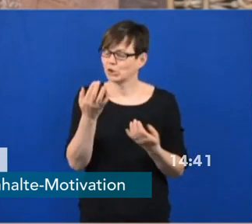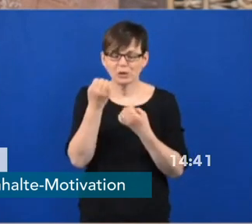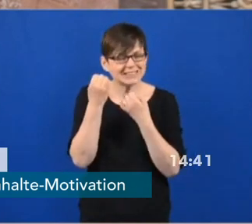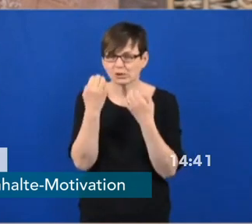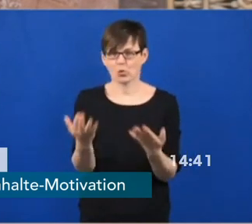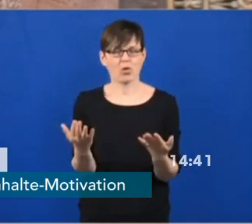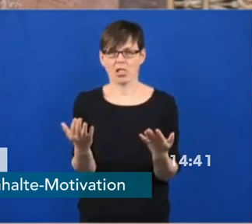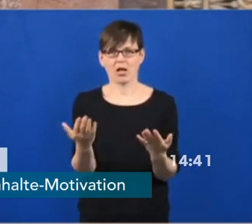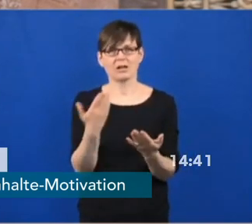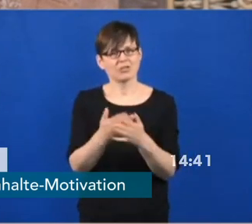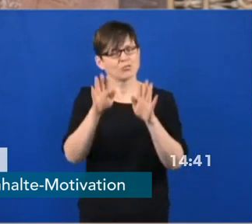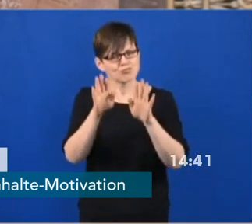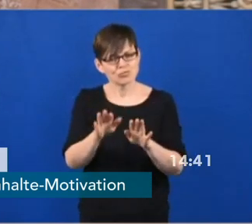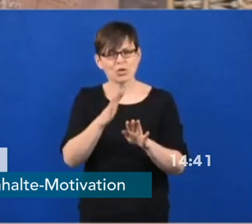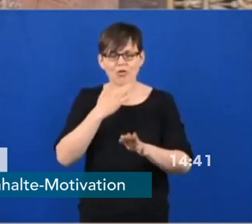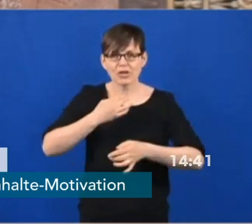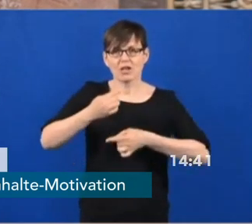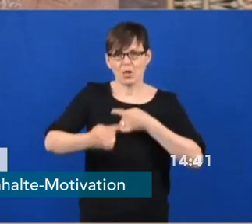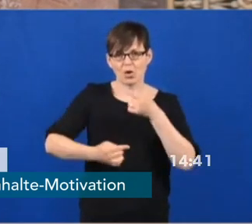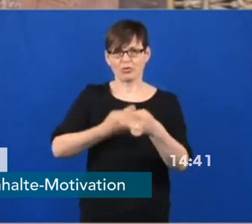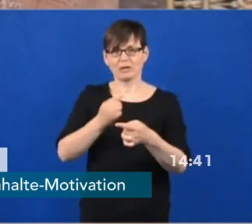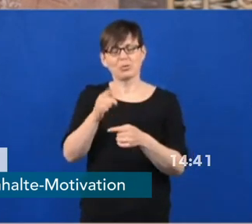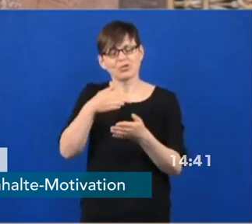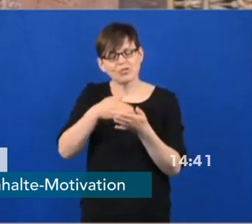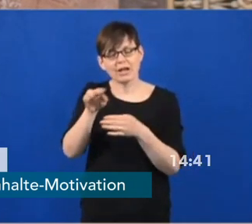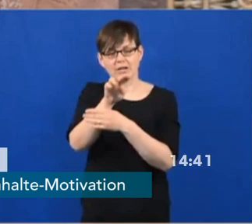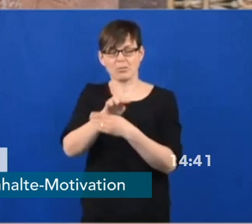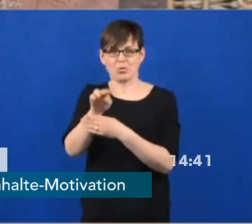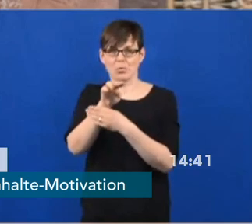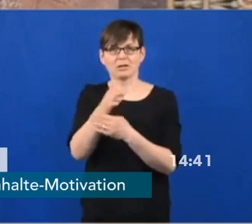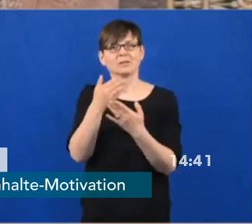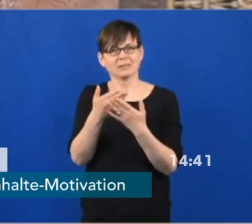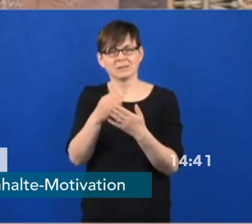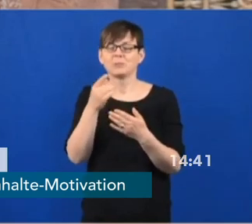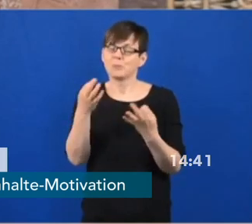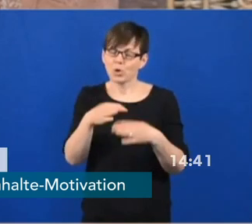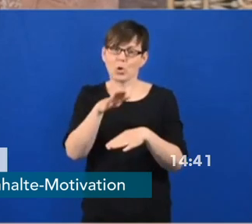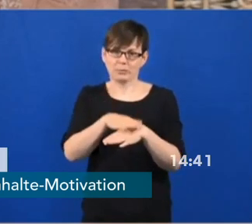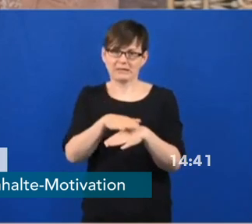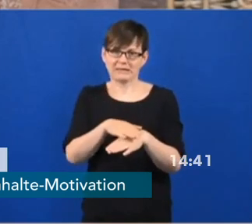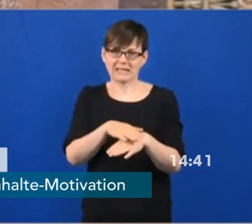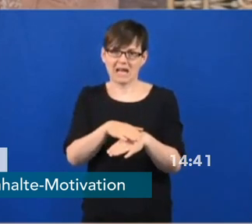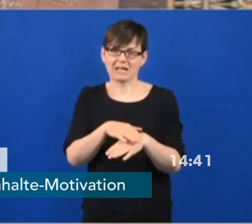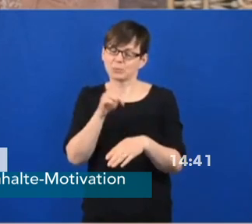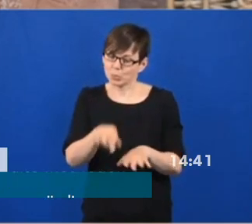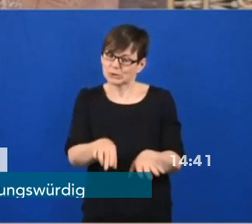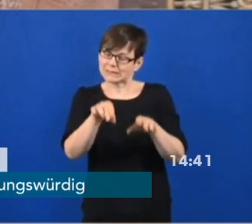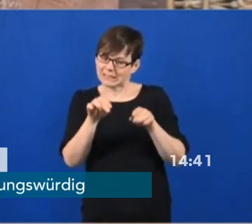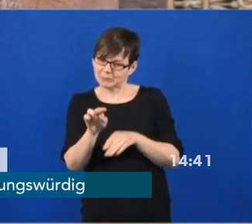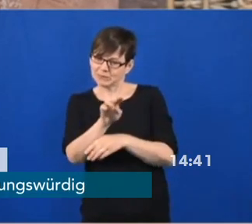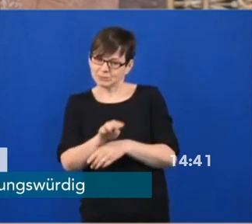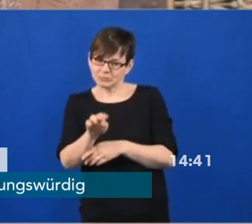Entwicklung. Und wir müssen uns jetzt wirklich die Zeit nehmen, bis nach Ostern, um gemeinsam mit den